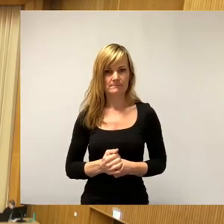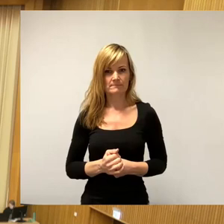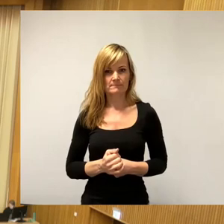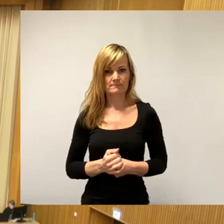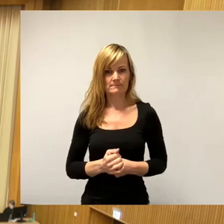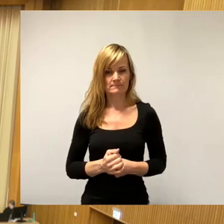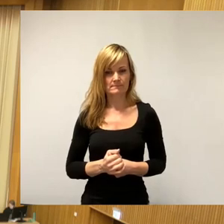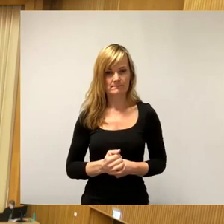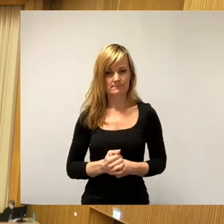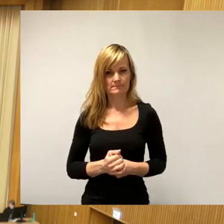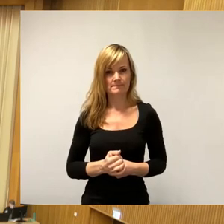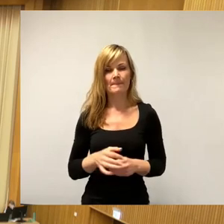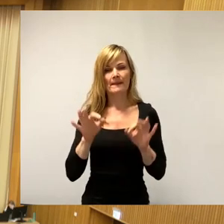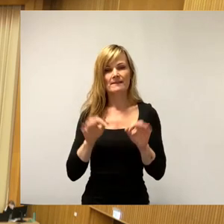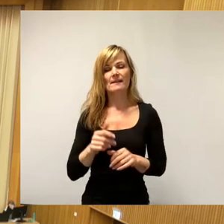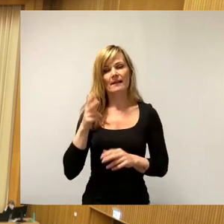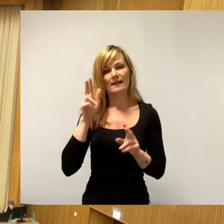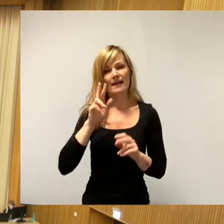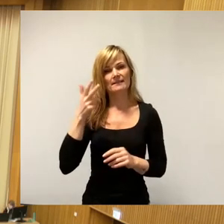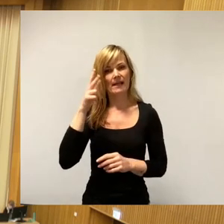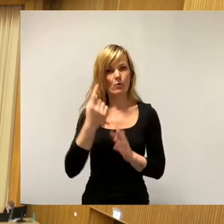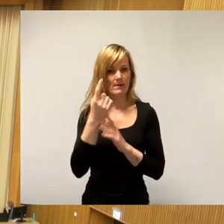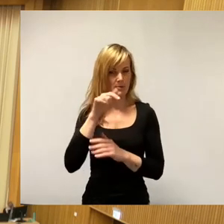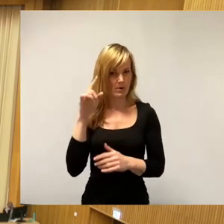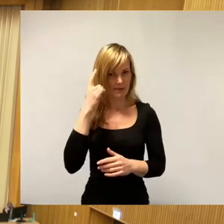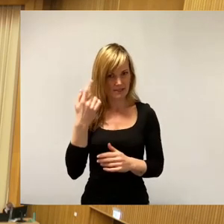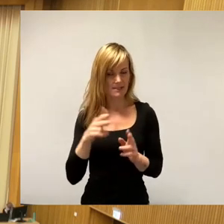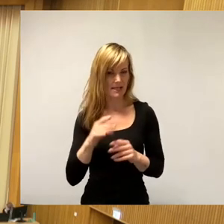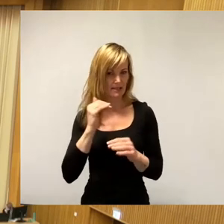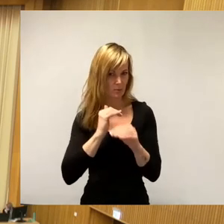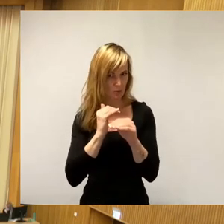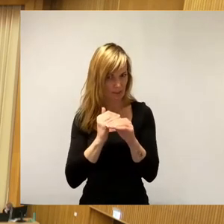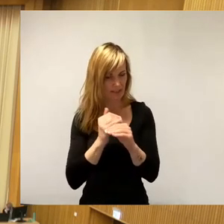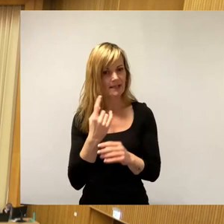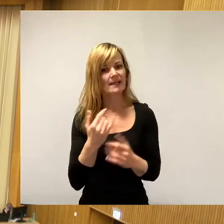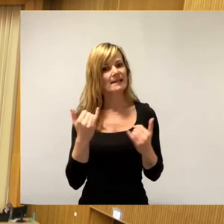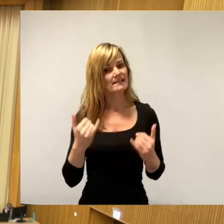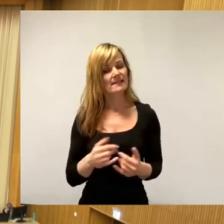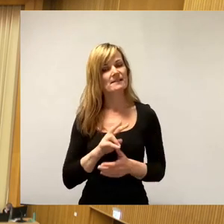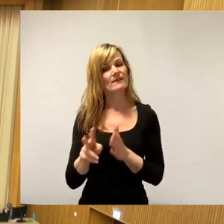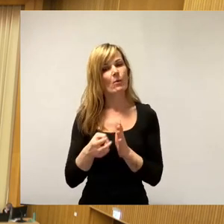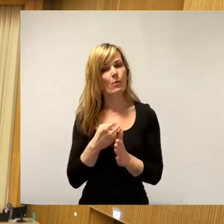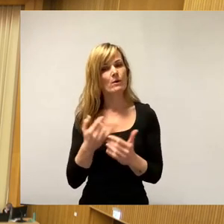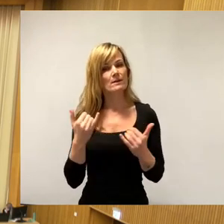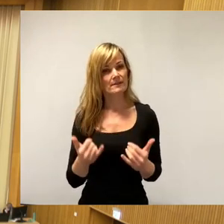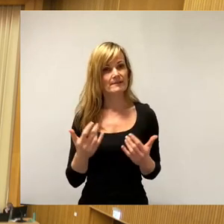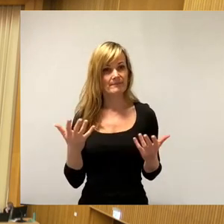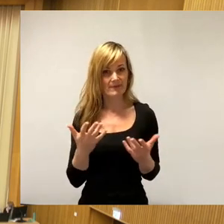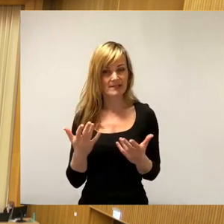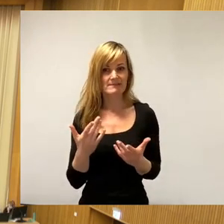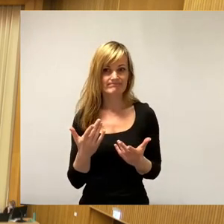Sehr geehrter Herr Obergemeister, sehr geehrte Kolleginnen und Kollegen, wir haben jetzt zum wiederholten Male einen durchaus